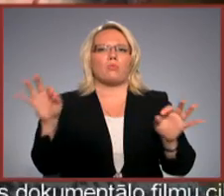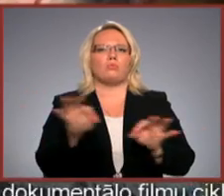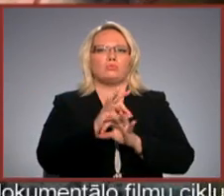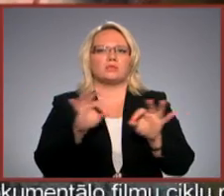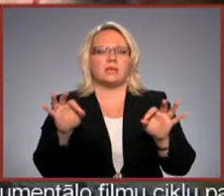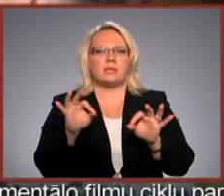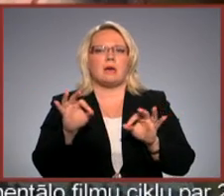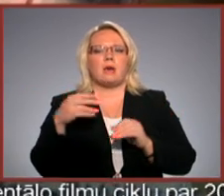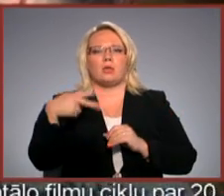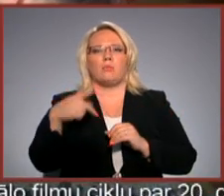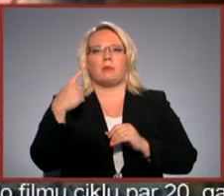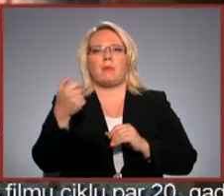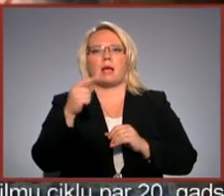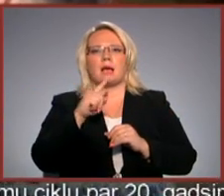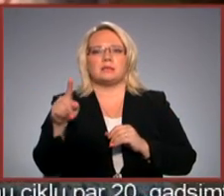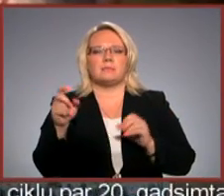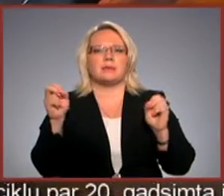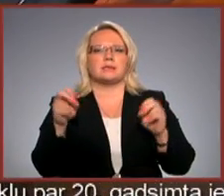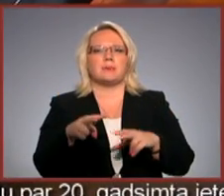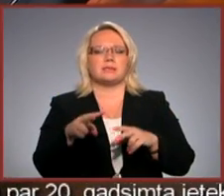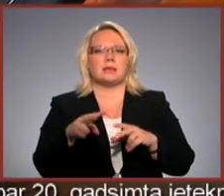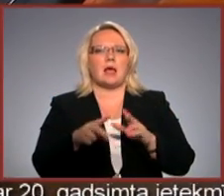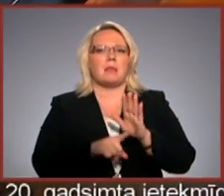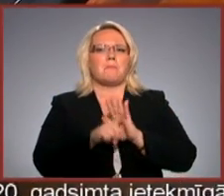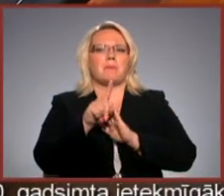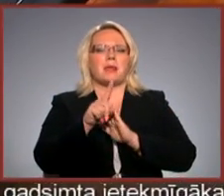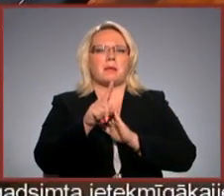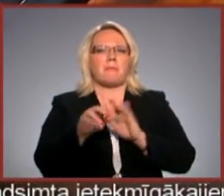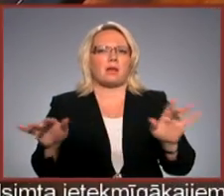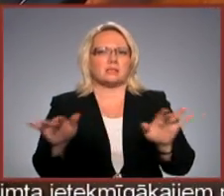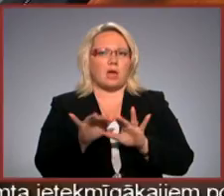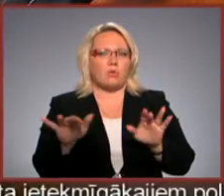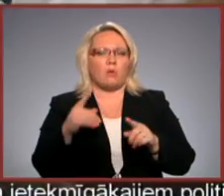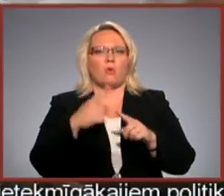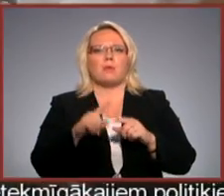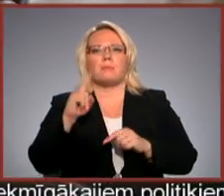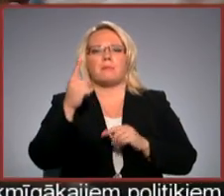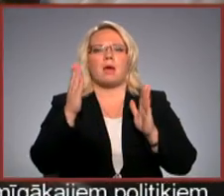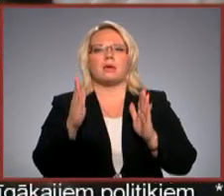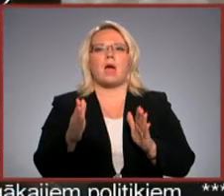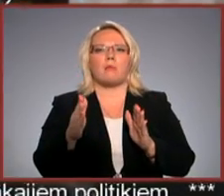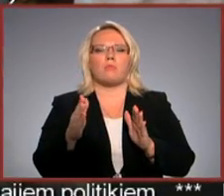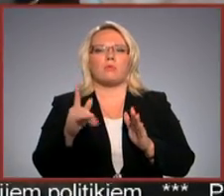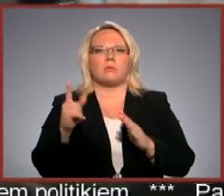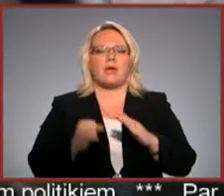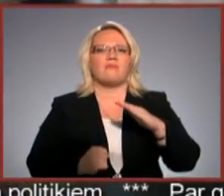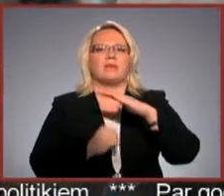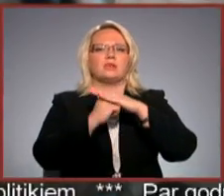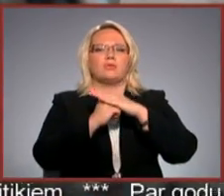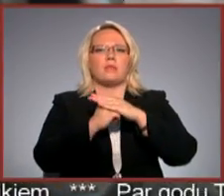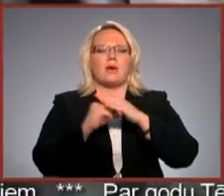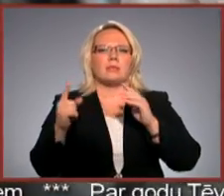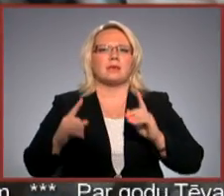noteikti ar 21. gadsimta speciāli pirmats skaņojumi. Un vienai jābūt ir tajai virsotnē, tajai spicējā,